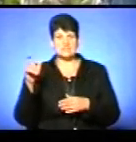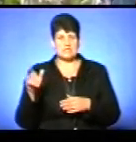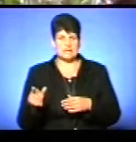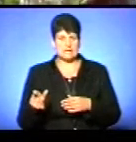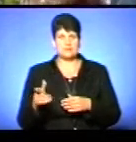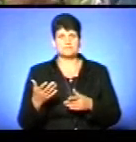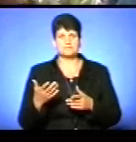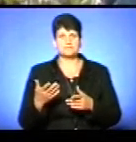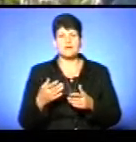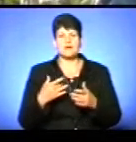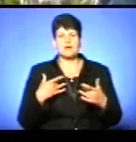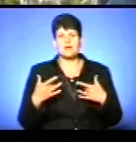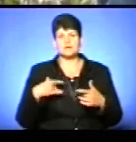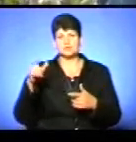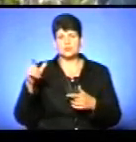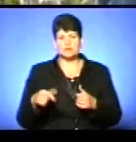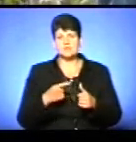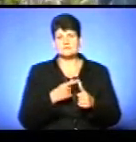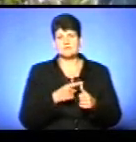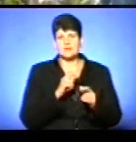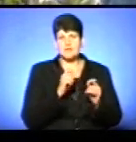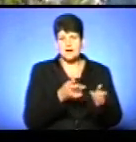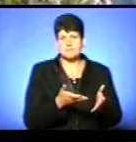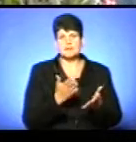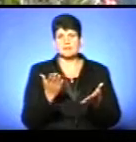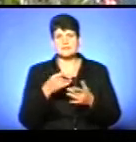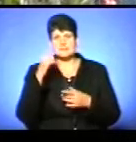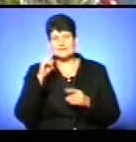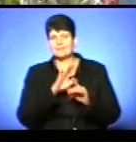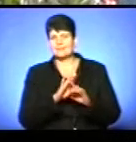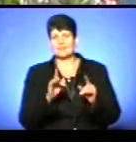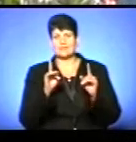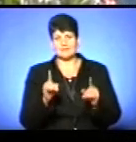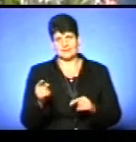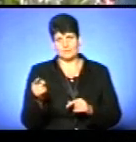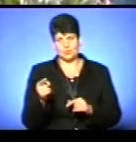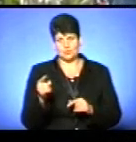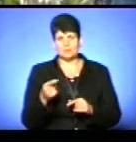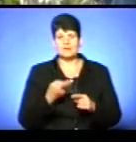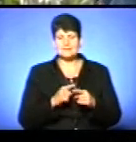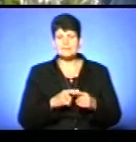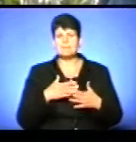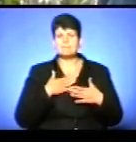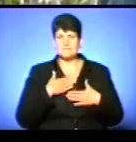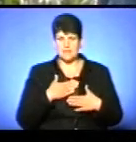актори вже з званнями, актори, яких знають не лише в Тернополі. І, звісно, що це приємно, коли